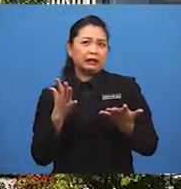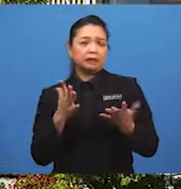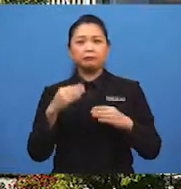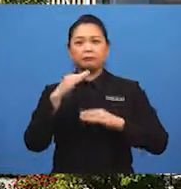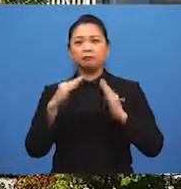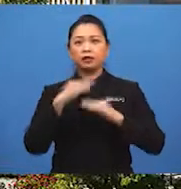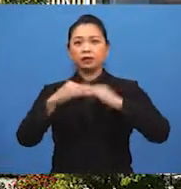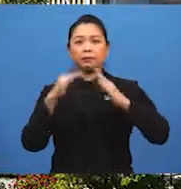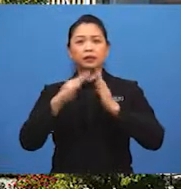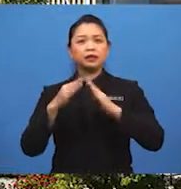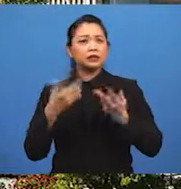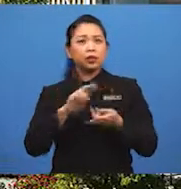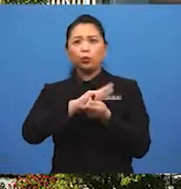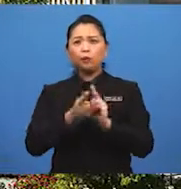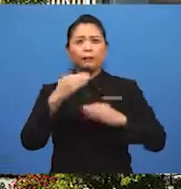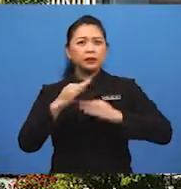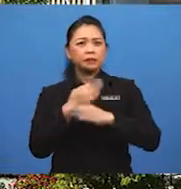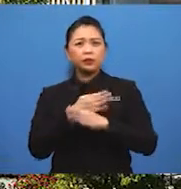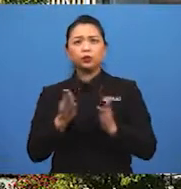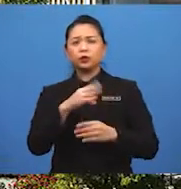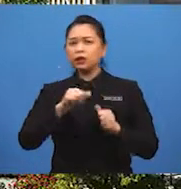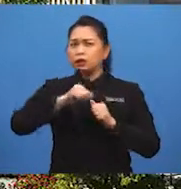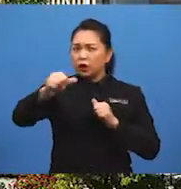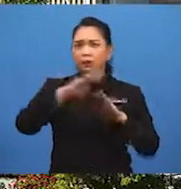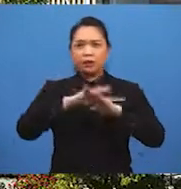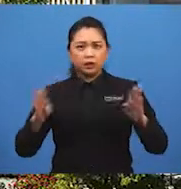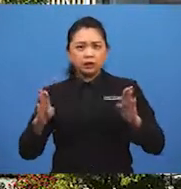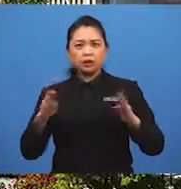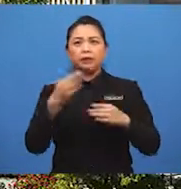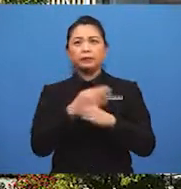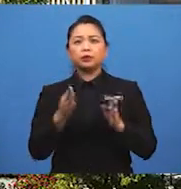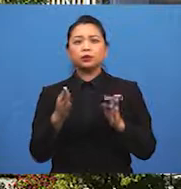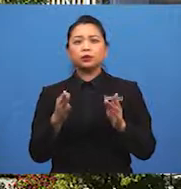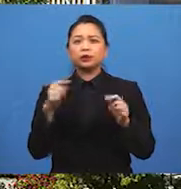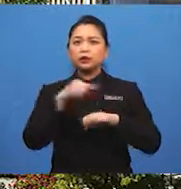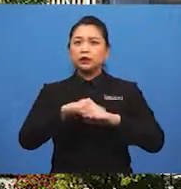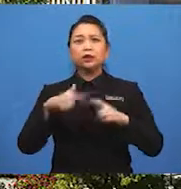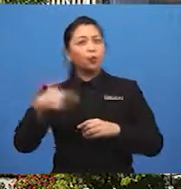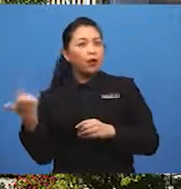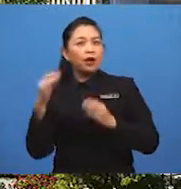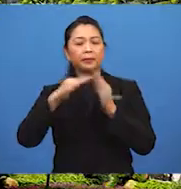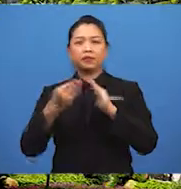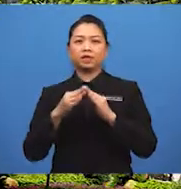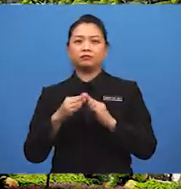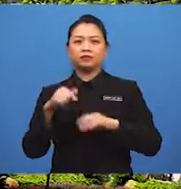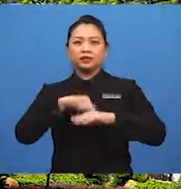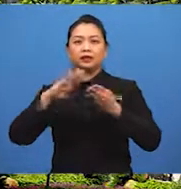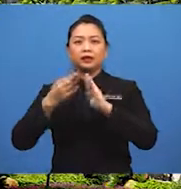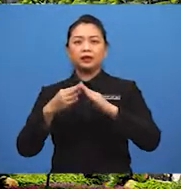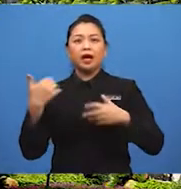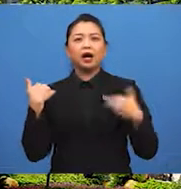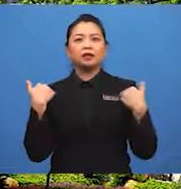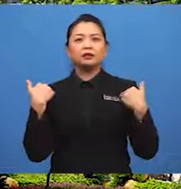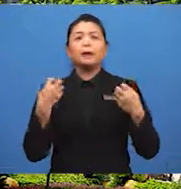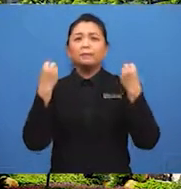di bandar telah berubah bentuknya dan jauh berbeza dengan bentuk bangunan di luar bandar. Di bandar,